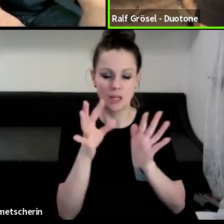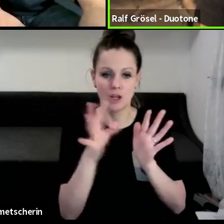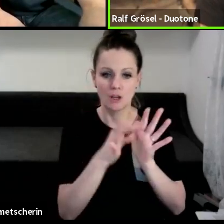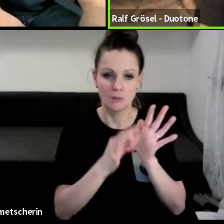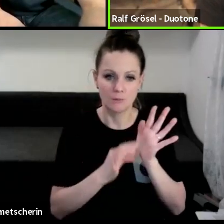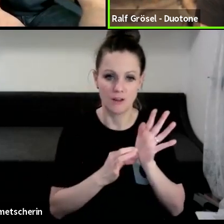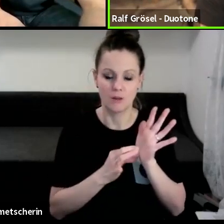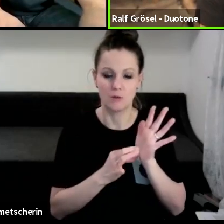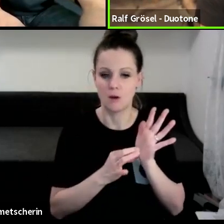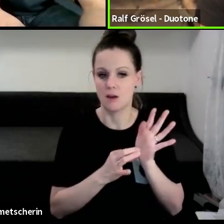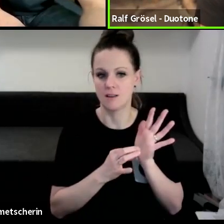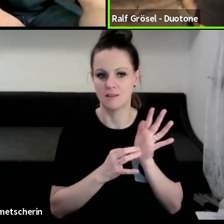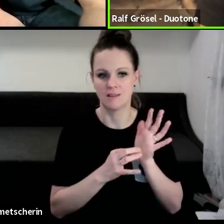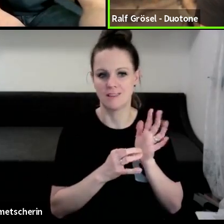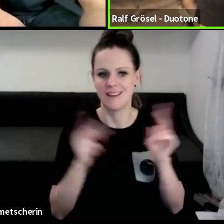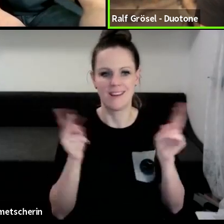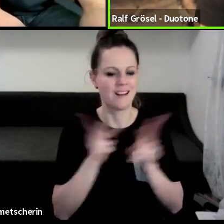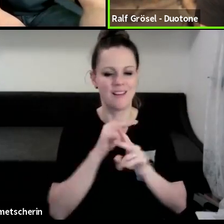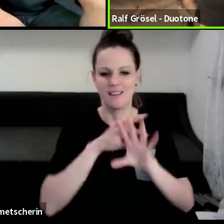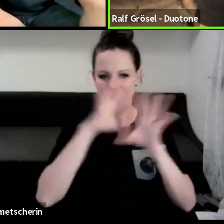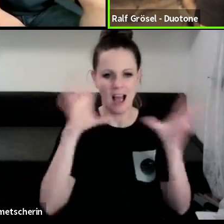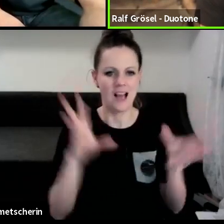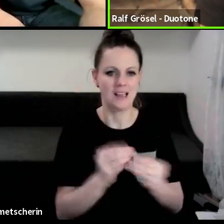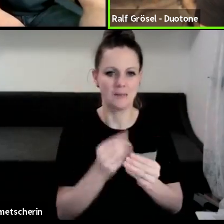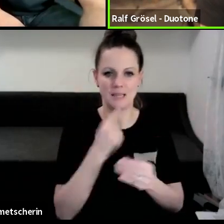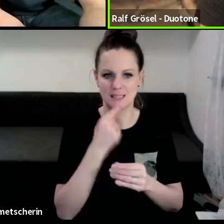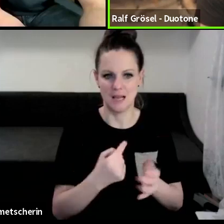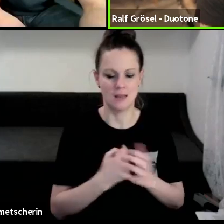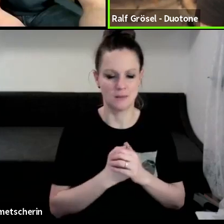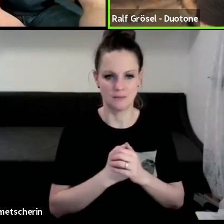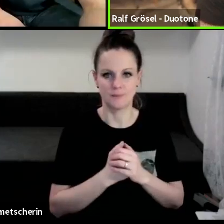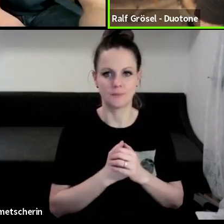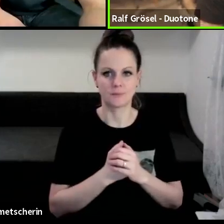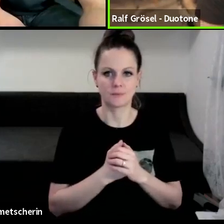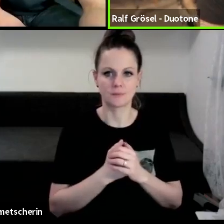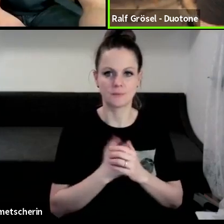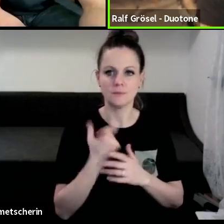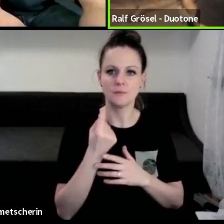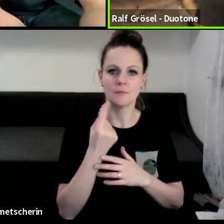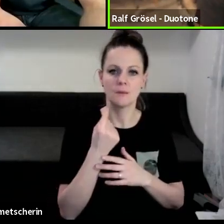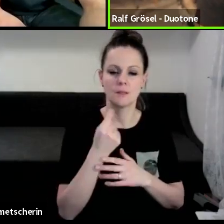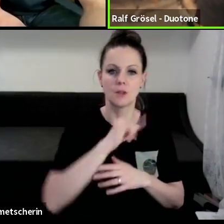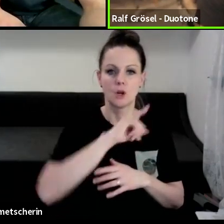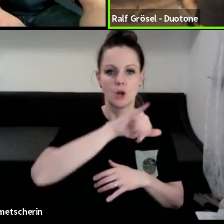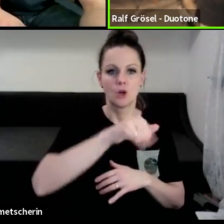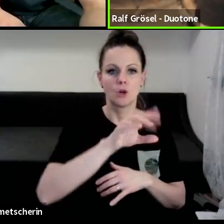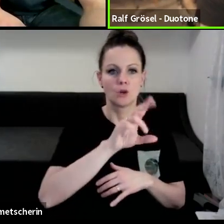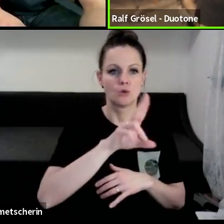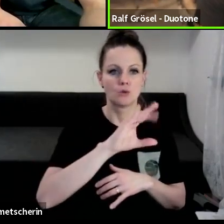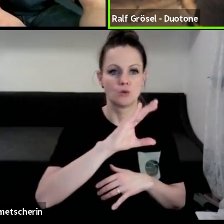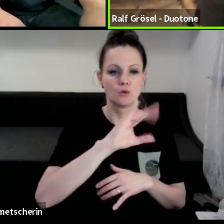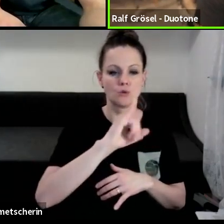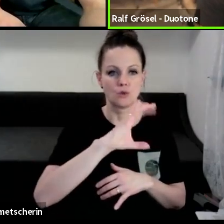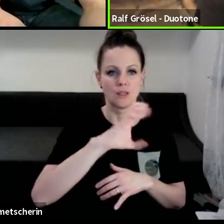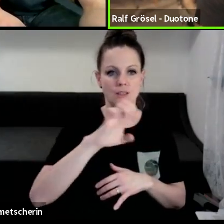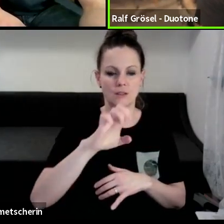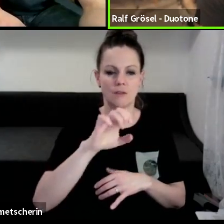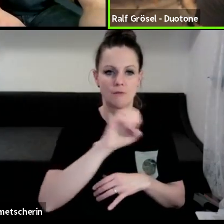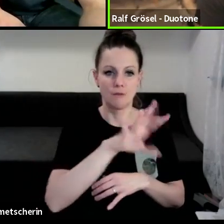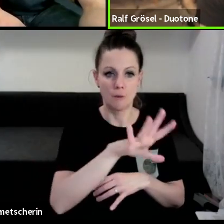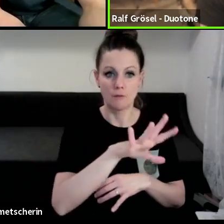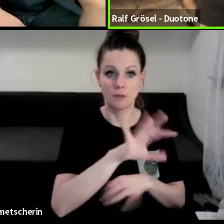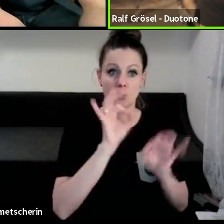kann man einfach das nicht pauschal sagen. Also ich kann mit einem Juice 15 unter guten